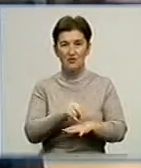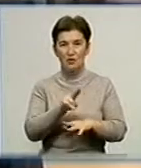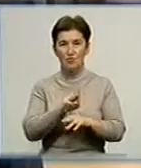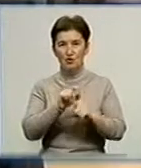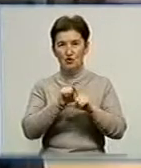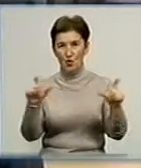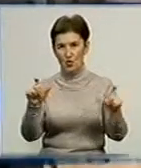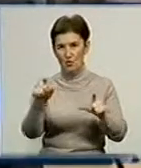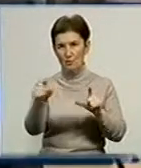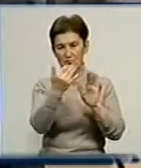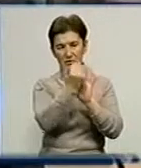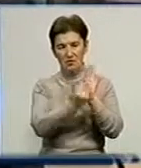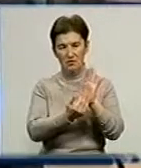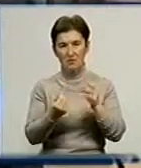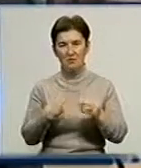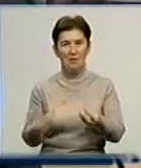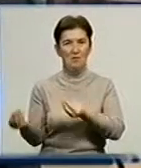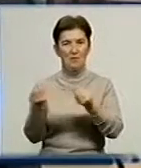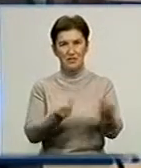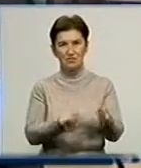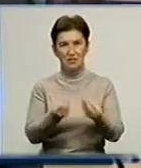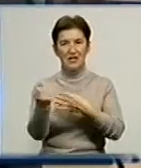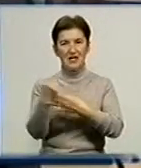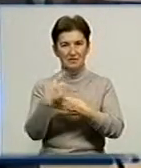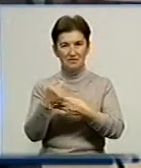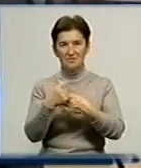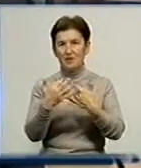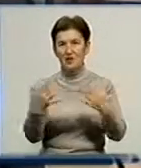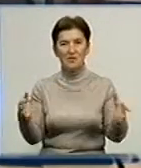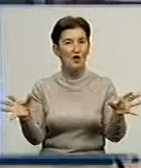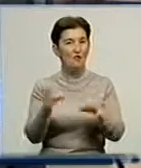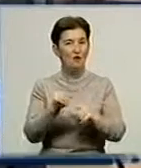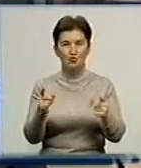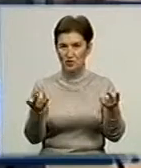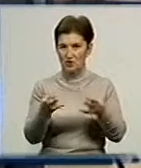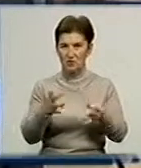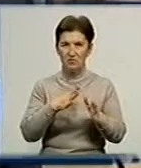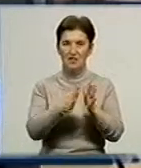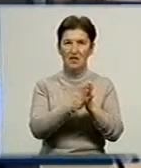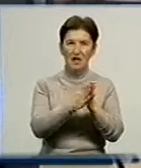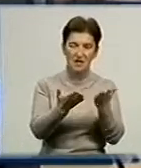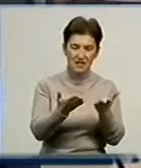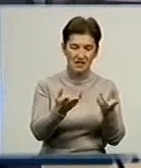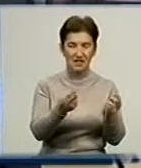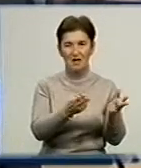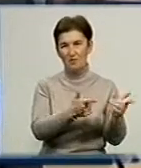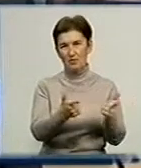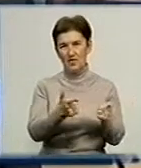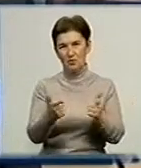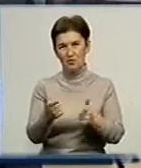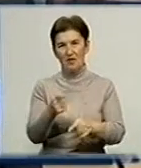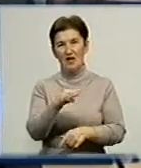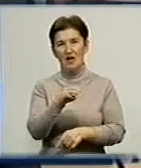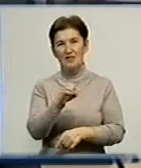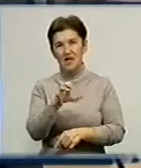приносили там ці задання, ну там різні інформації, що мені потрібно було. Кніги для підготовки, тести